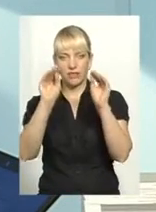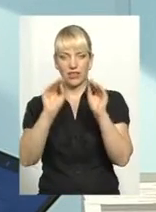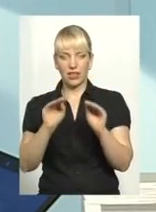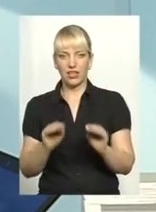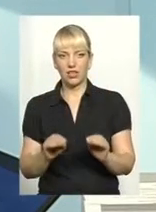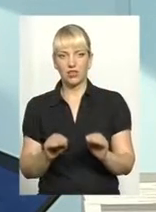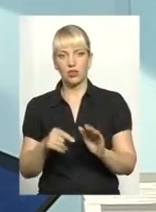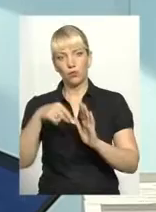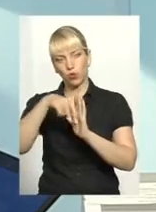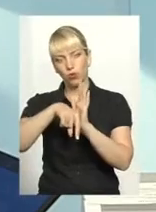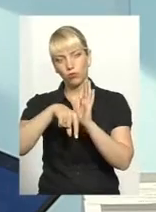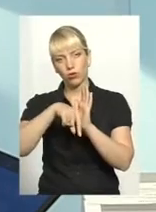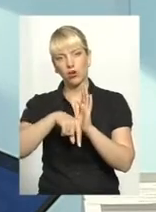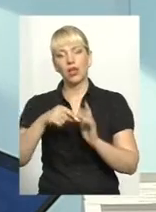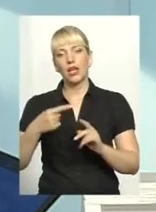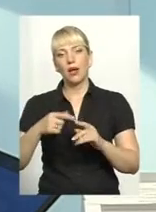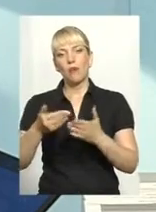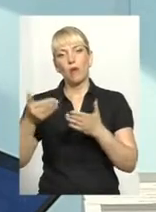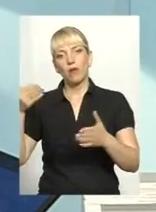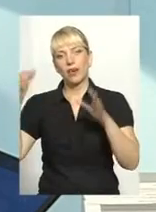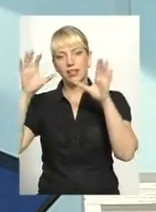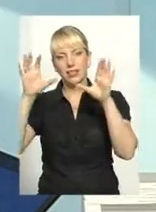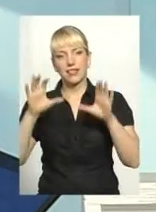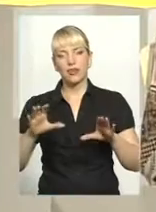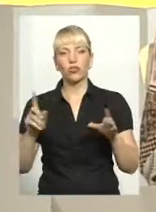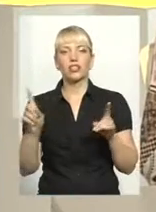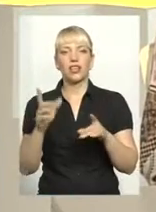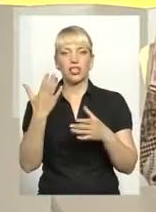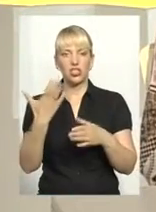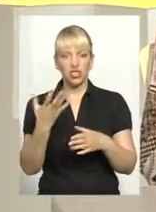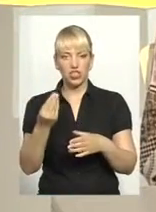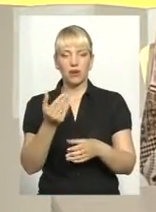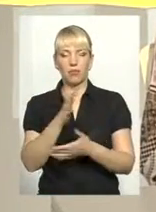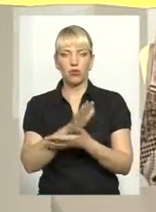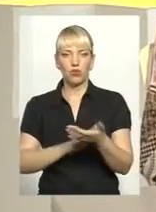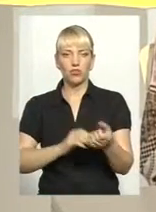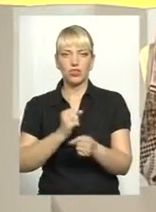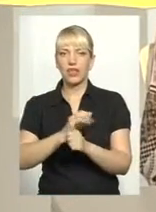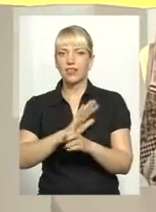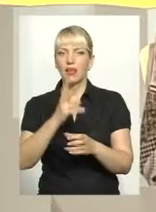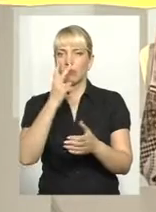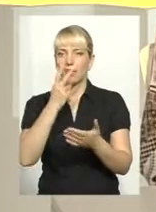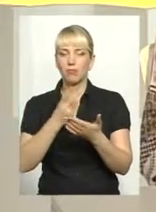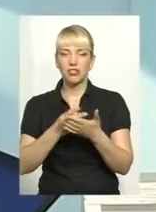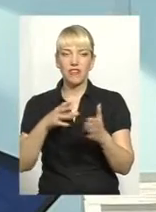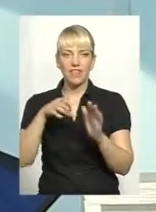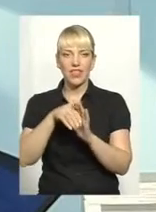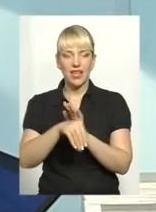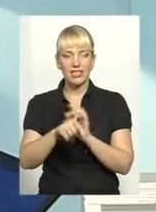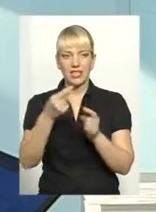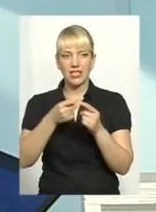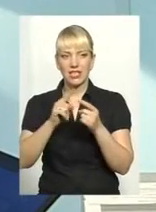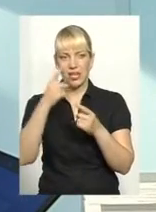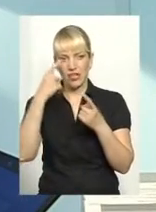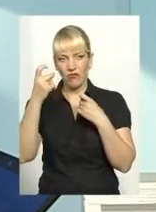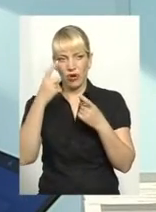Тобто попереднє законодавство, яке діє ще станом на сьогоднішній день, не передбачало внесення цієї інформації